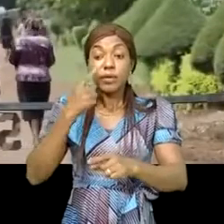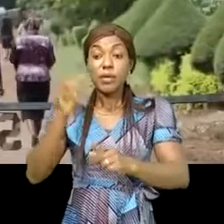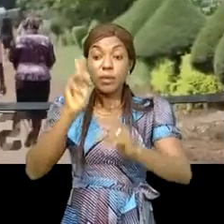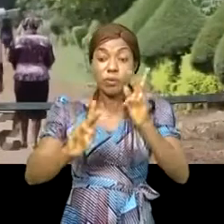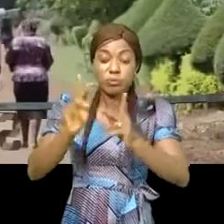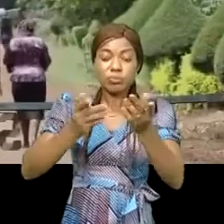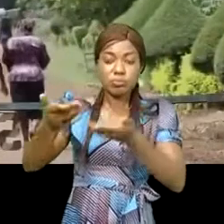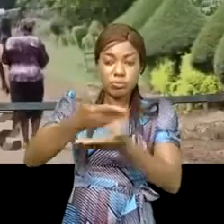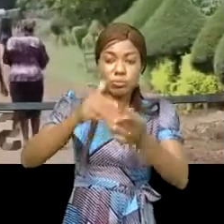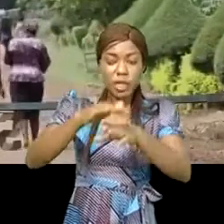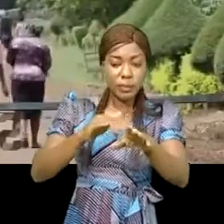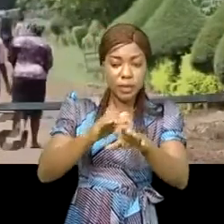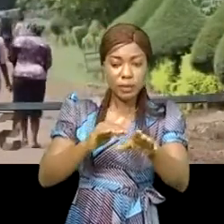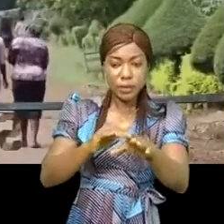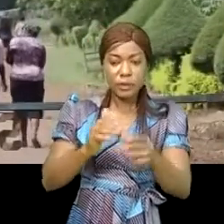commencer à revenir.